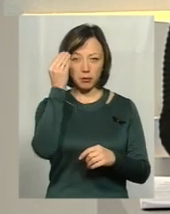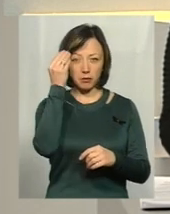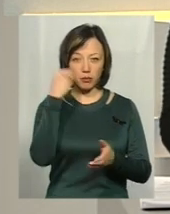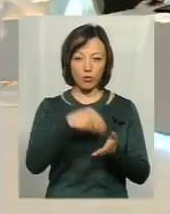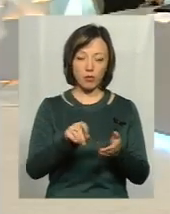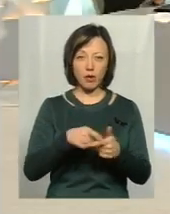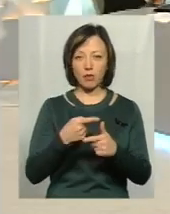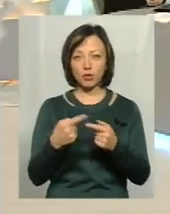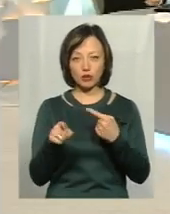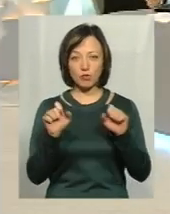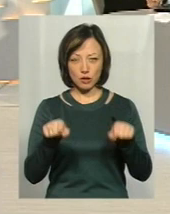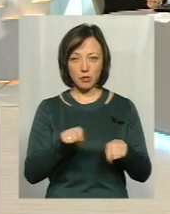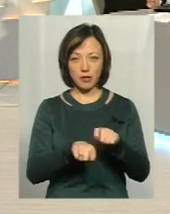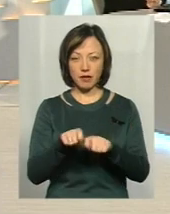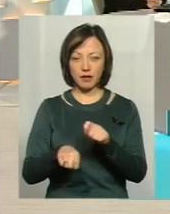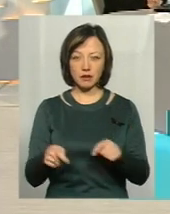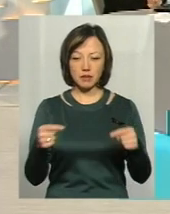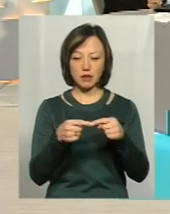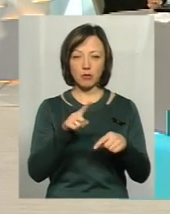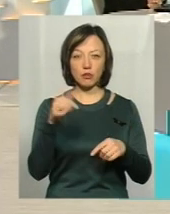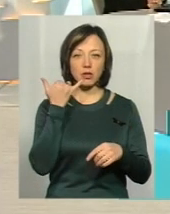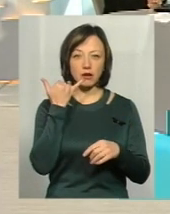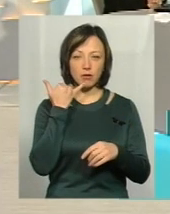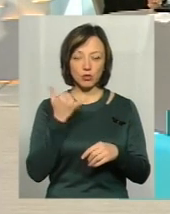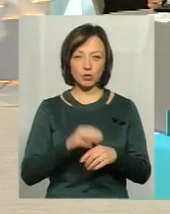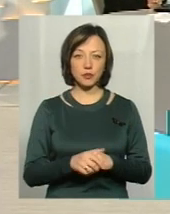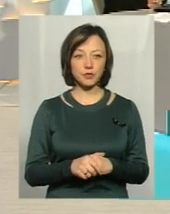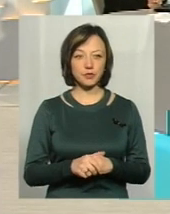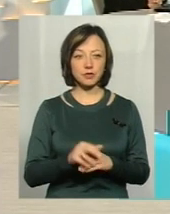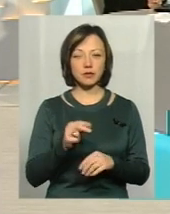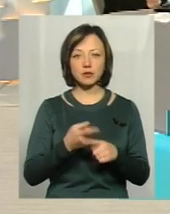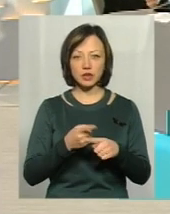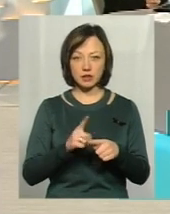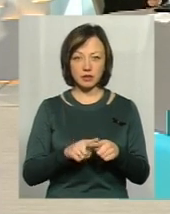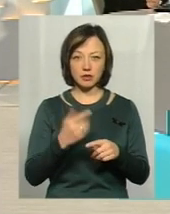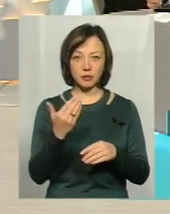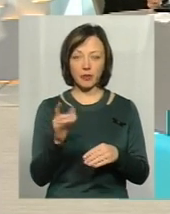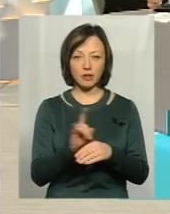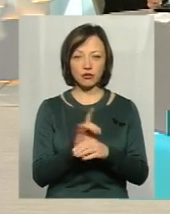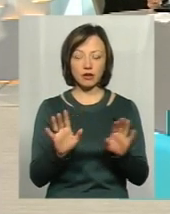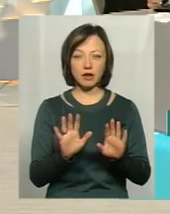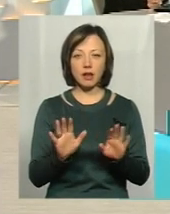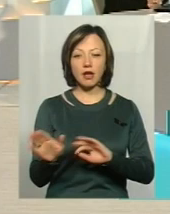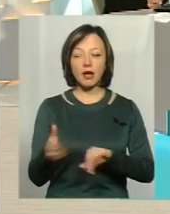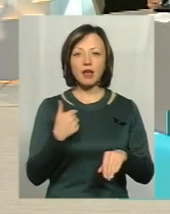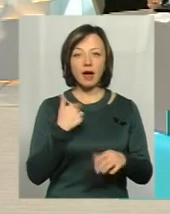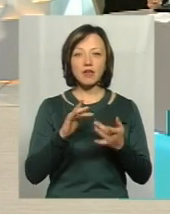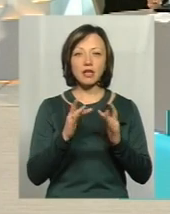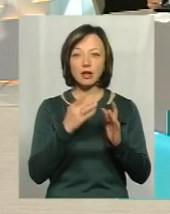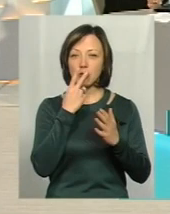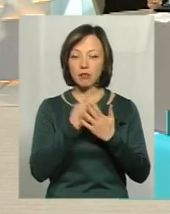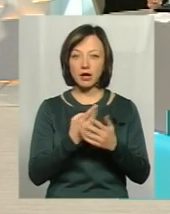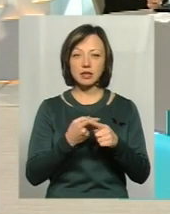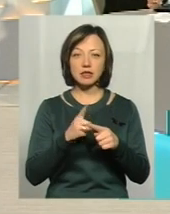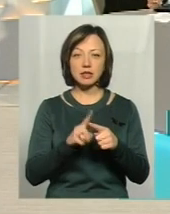чи іншого, якось можна перевірити саме номер телефону, щоб знати, чи не шахрай це тебе? Ну, ви знаєте, я вже навіть у інтернеті бачила